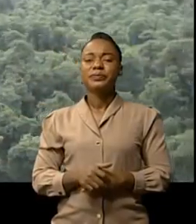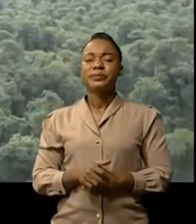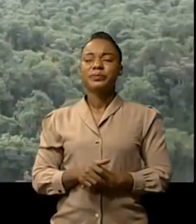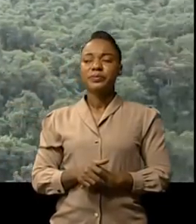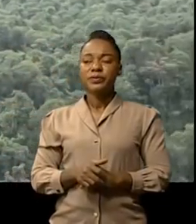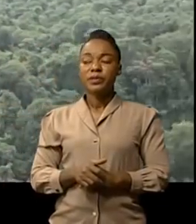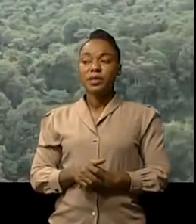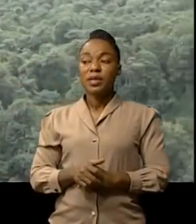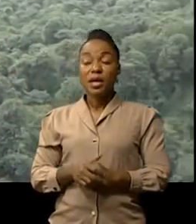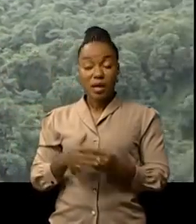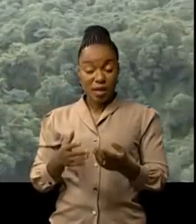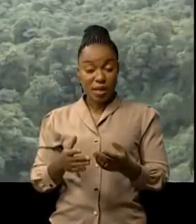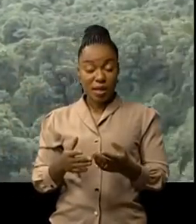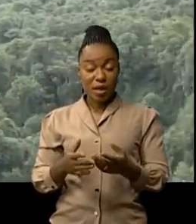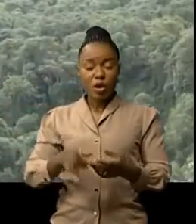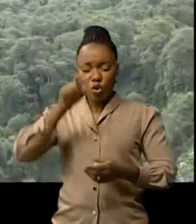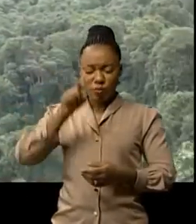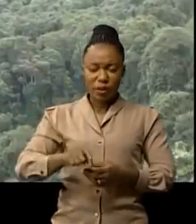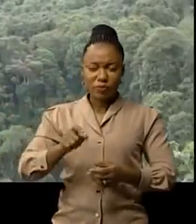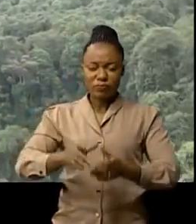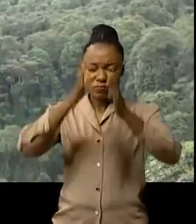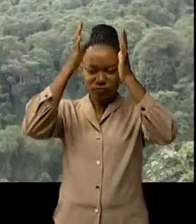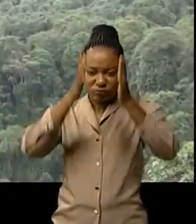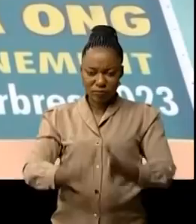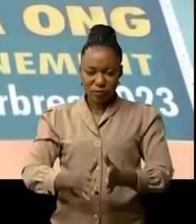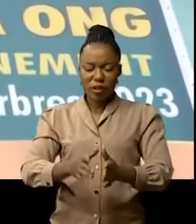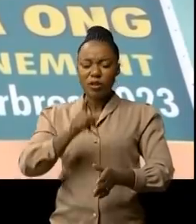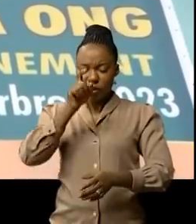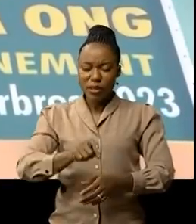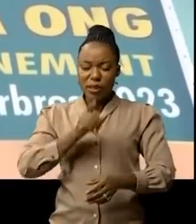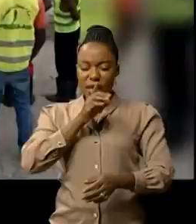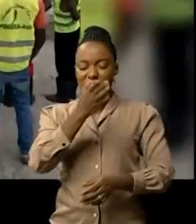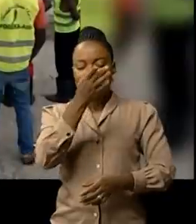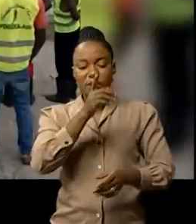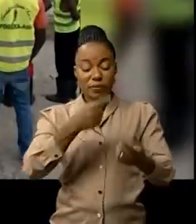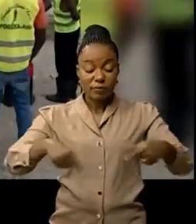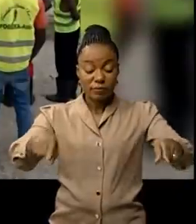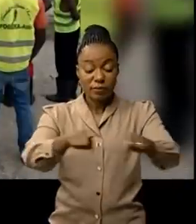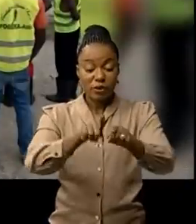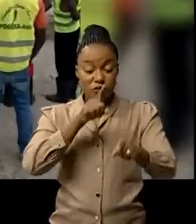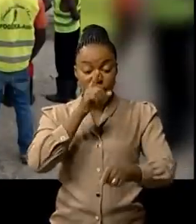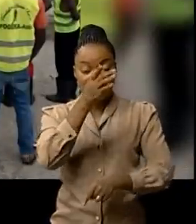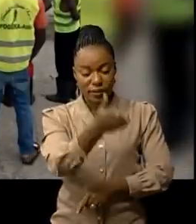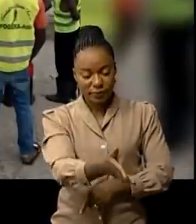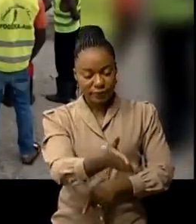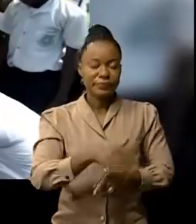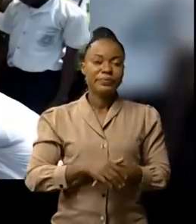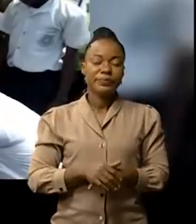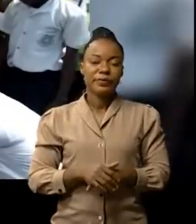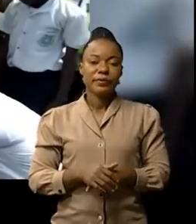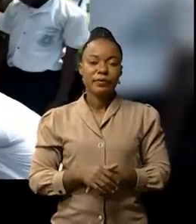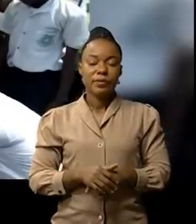Aucune parcelle sans arbre c'est la campagne qui sera bientôt laissée à Kinshasa et cette initiative de la structure FOGK vise à